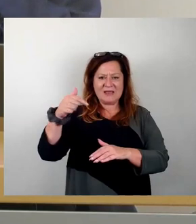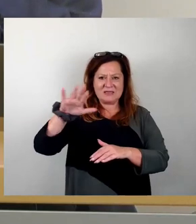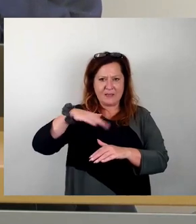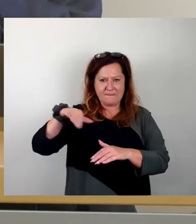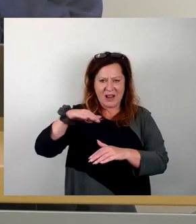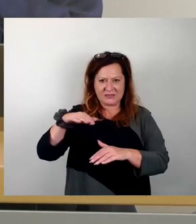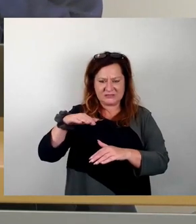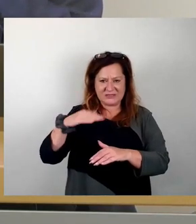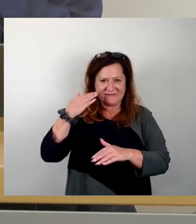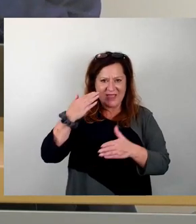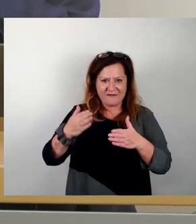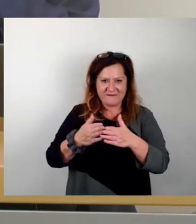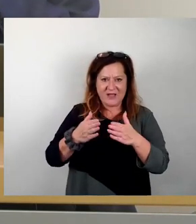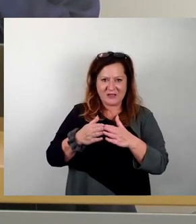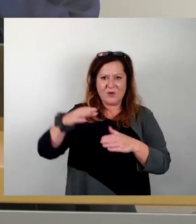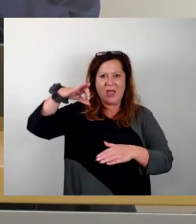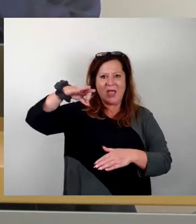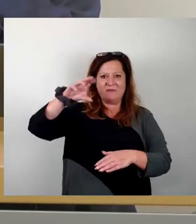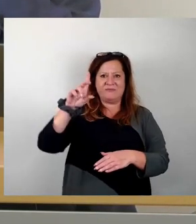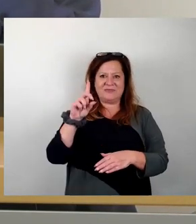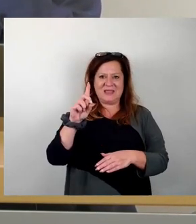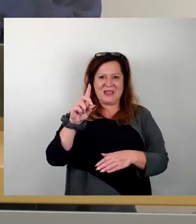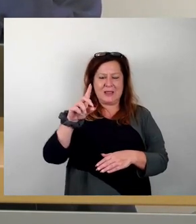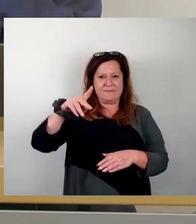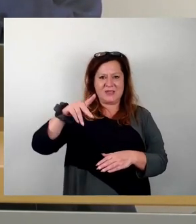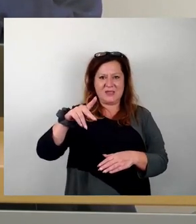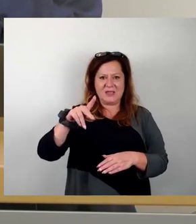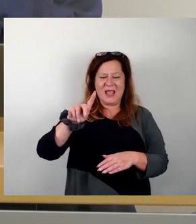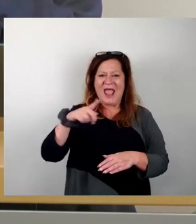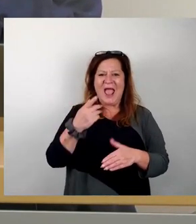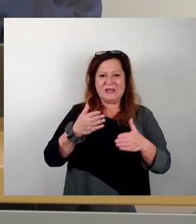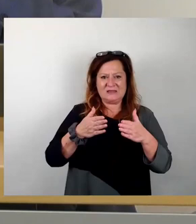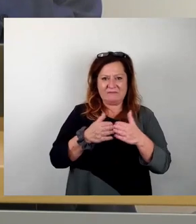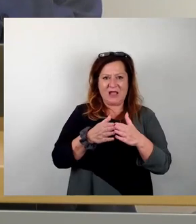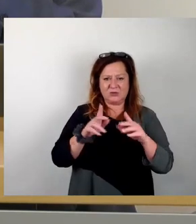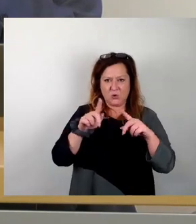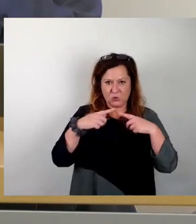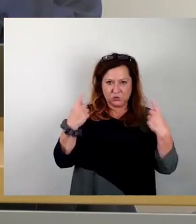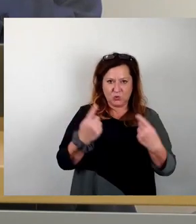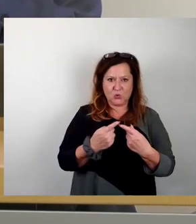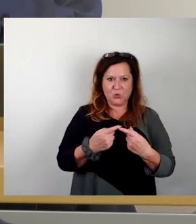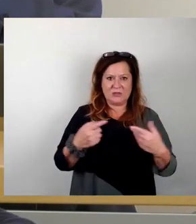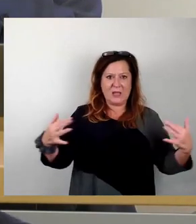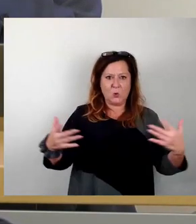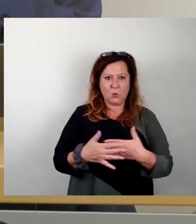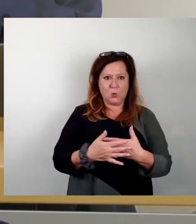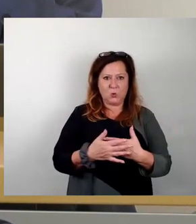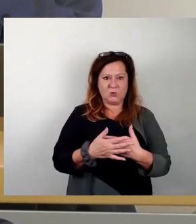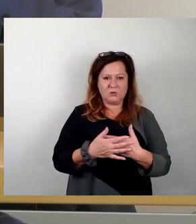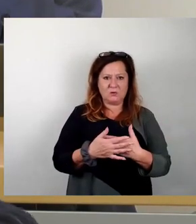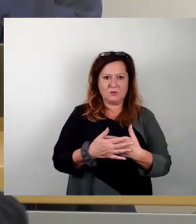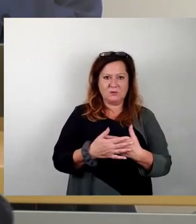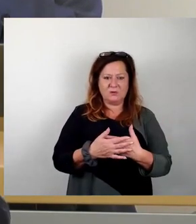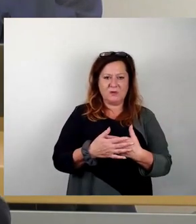die FDP. Erste Fraktion in der Fraktionsrunde wäre die Grünen-Fraktion. Herr Hase,